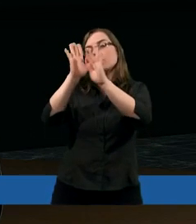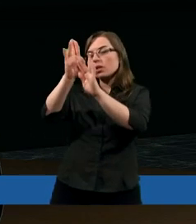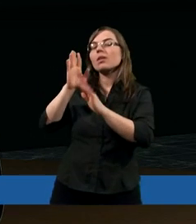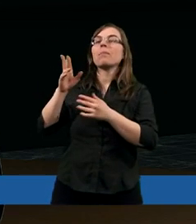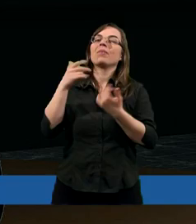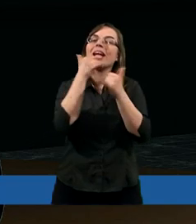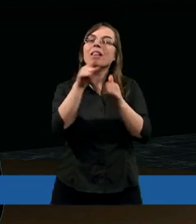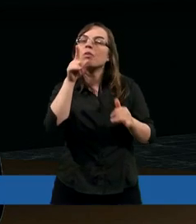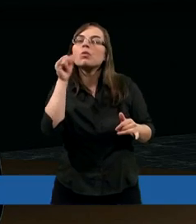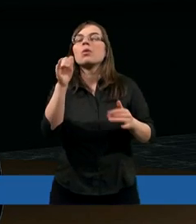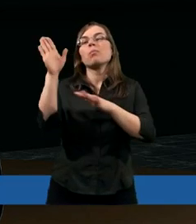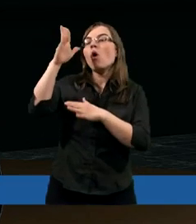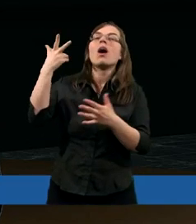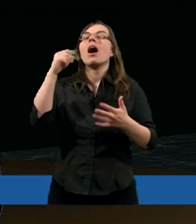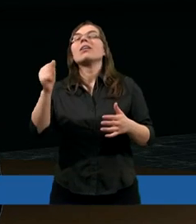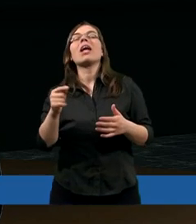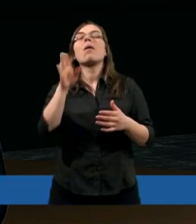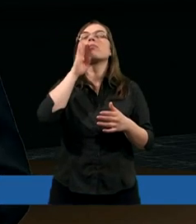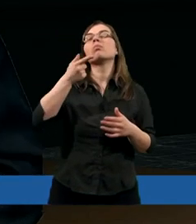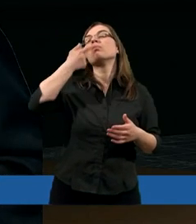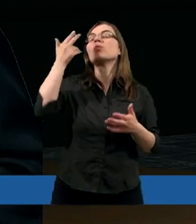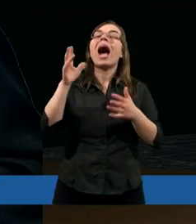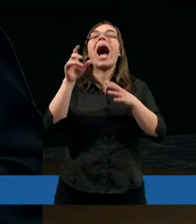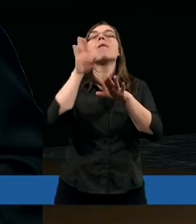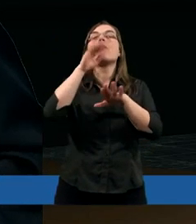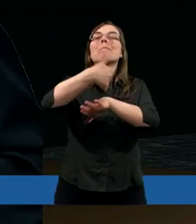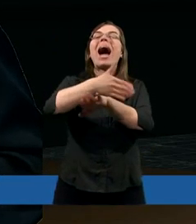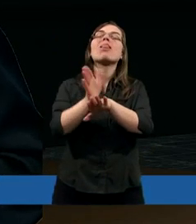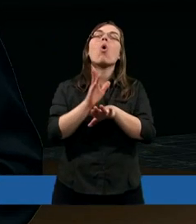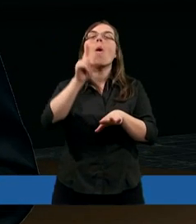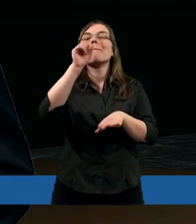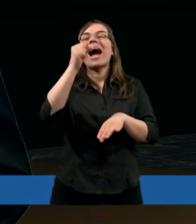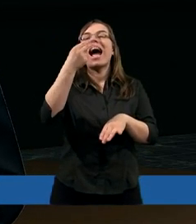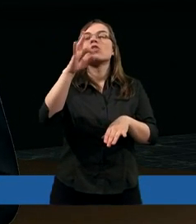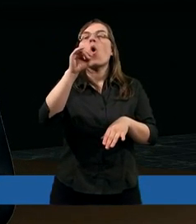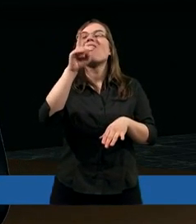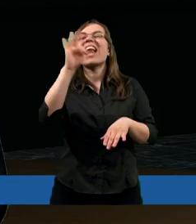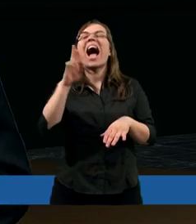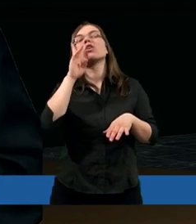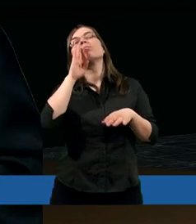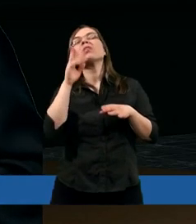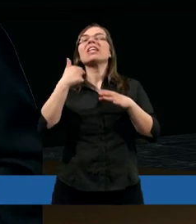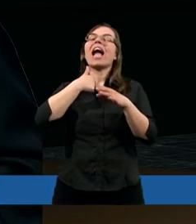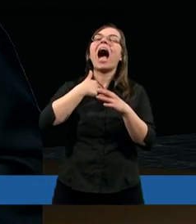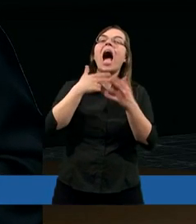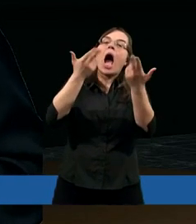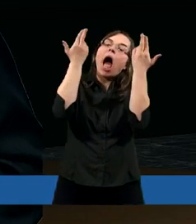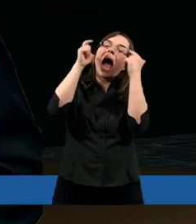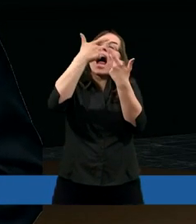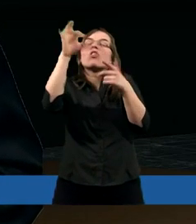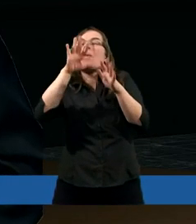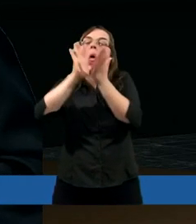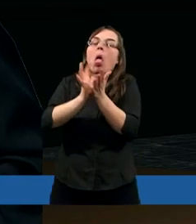mylnie odnoszą do pantoflarstwa. Ale Bóg, tu jest, Piotr mówi wprost i